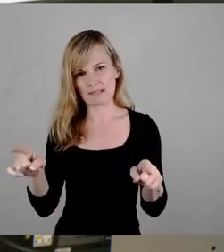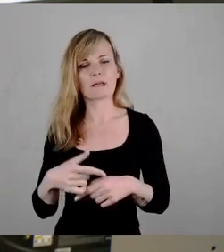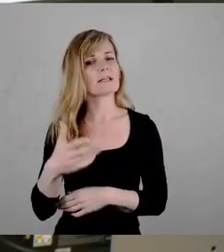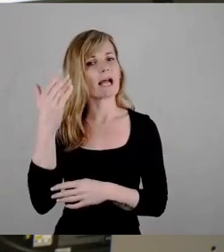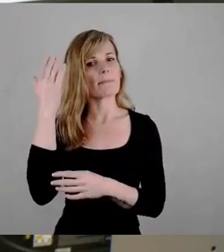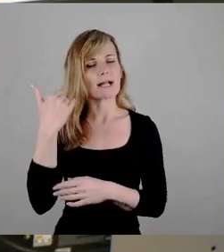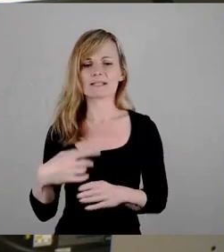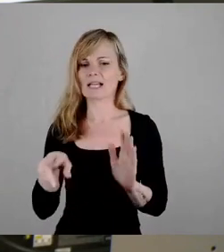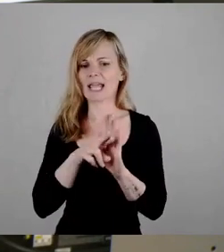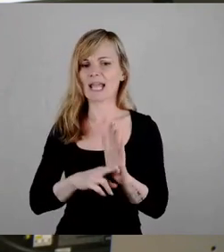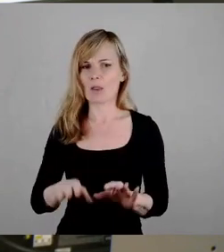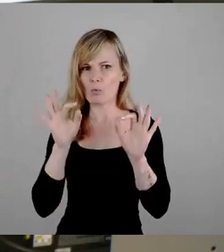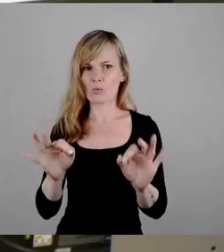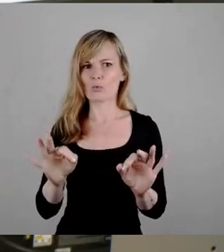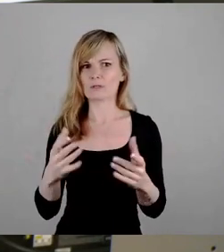fand ich.